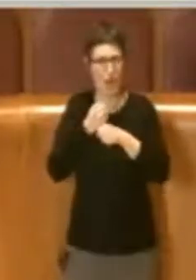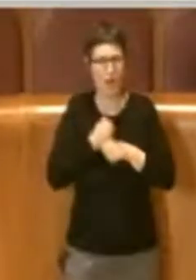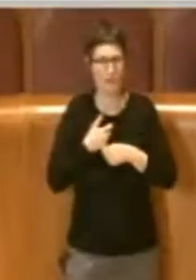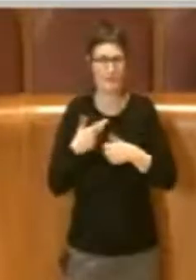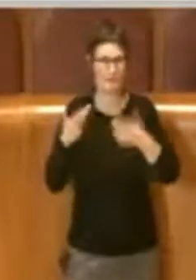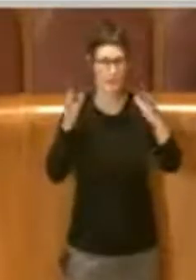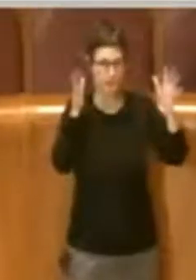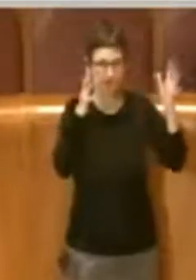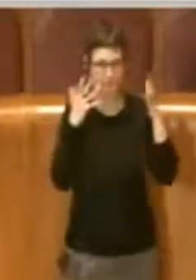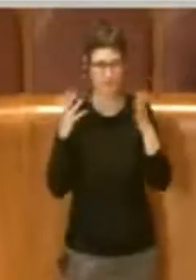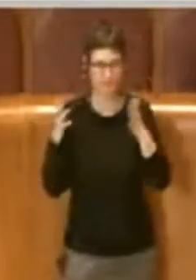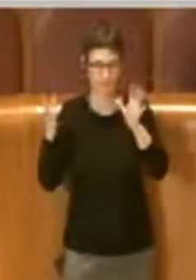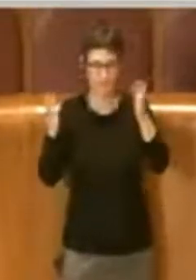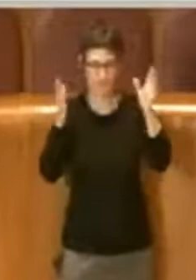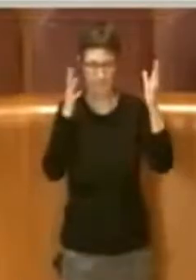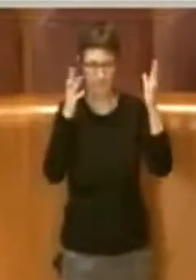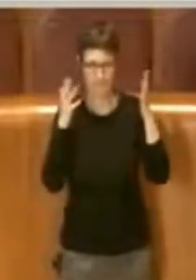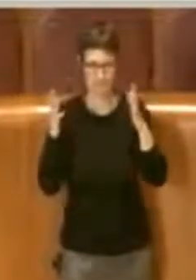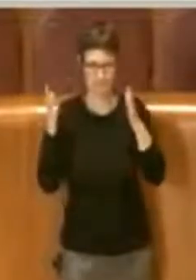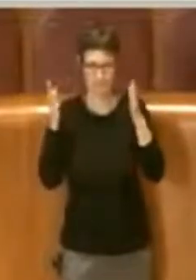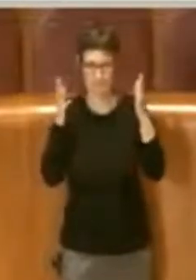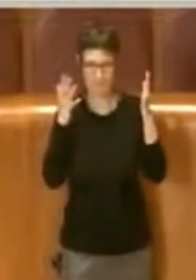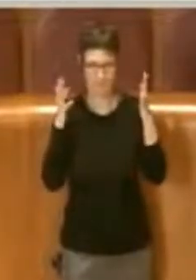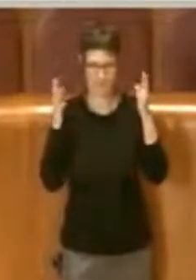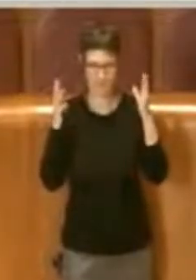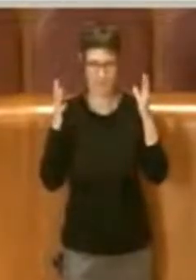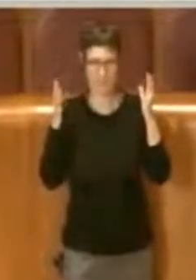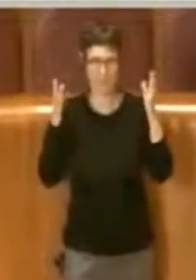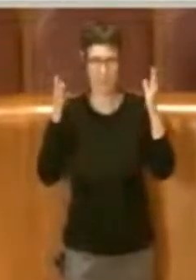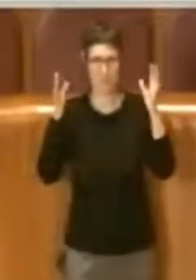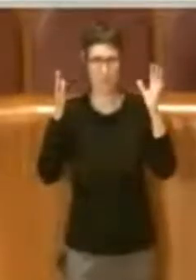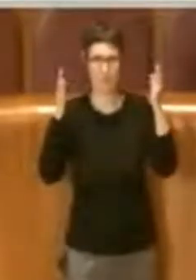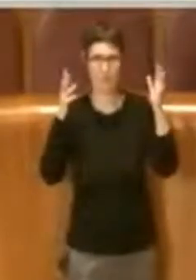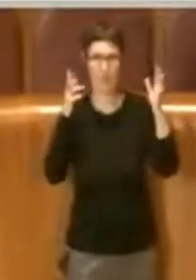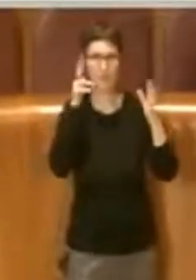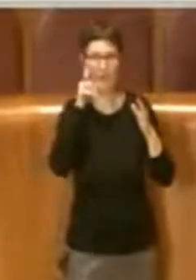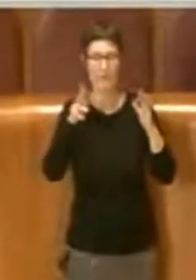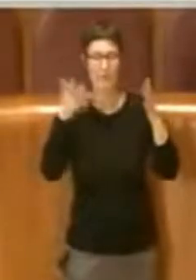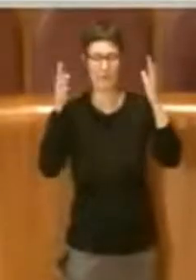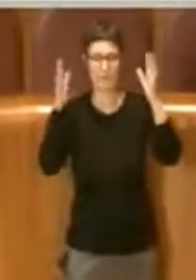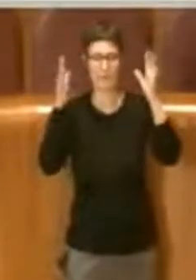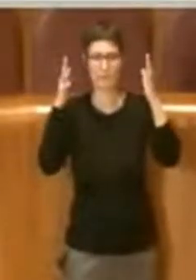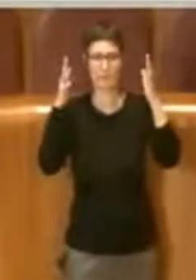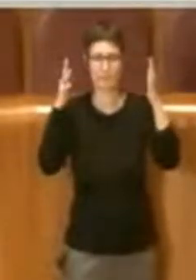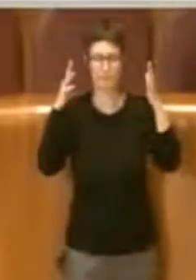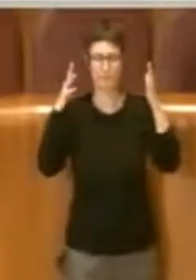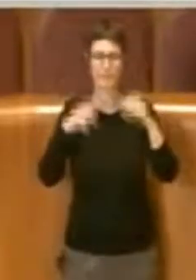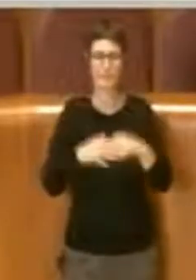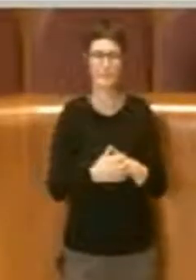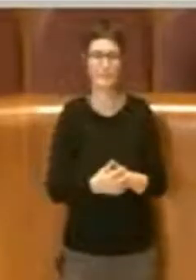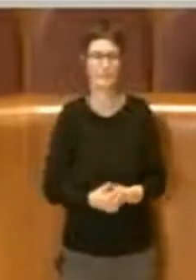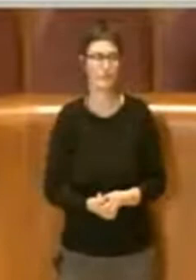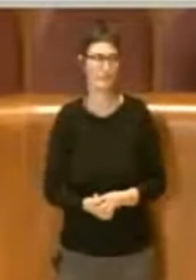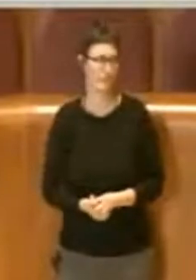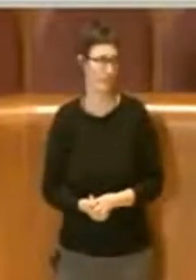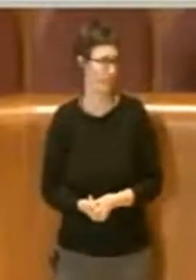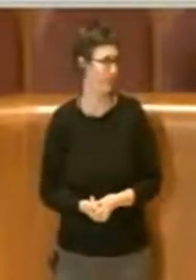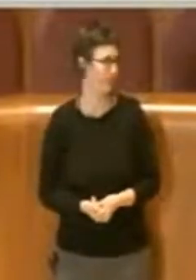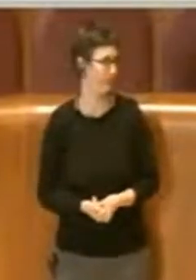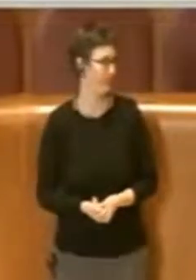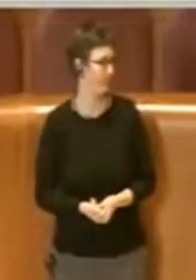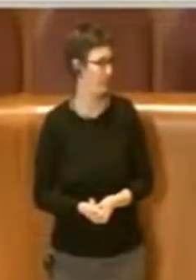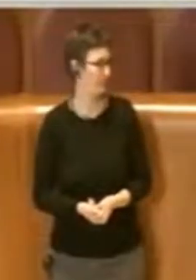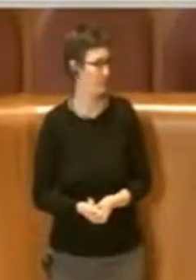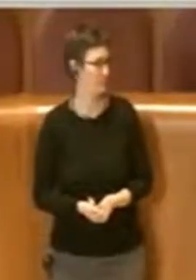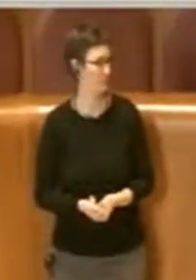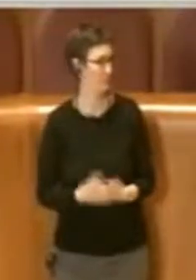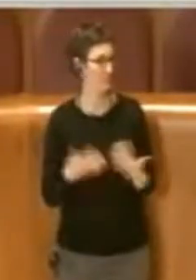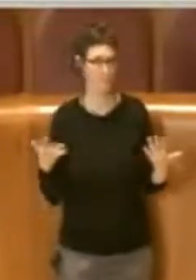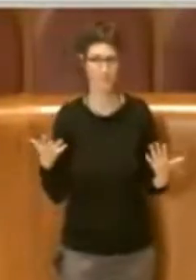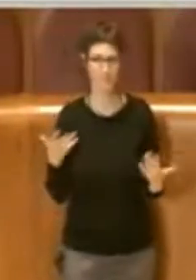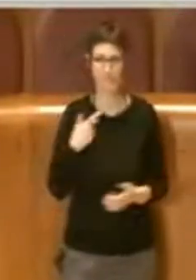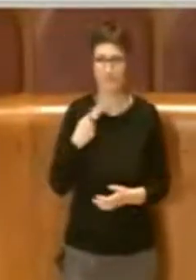vedo